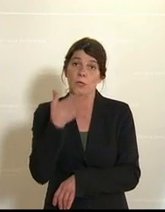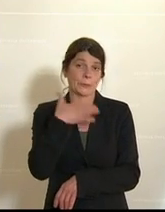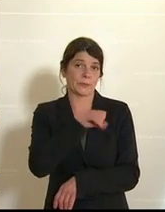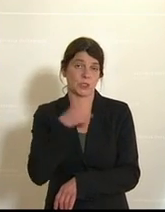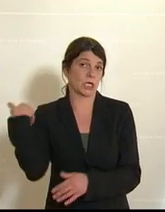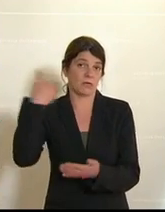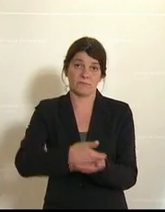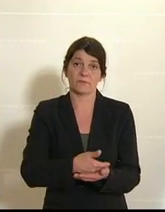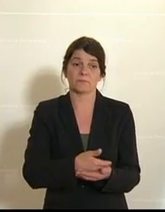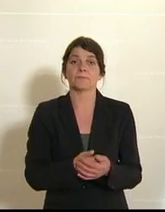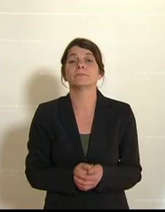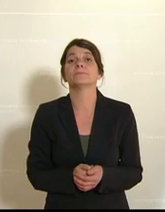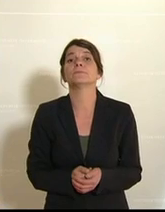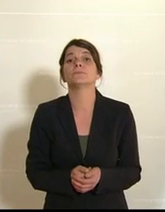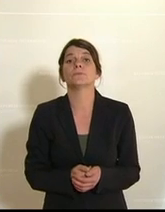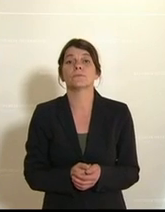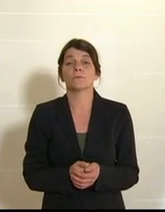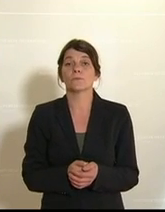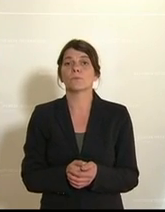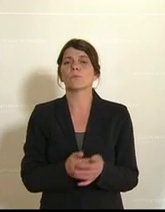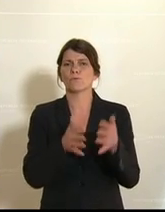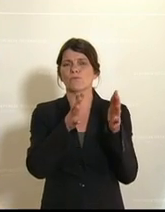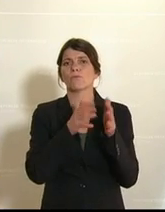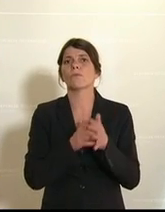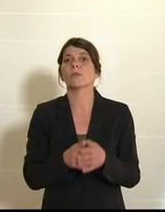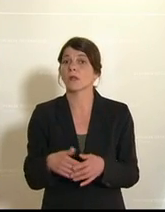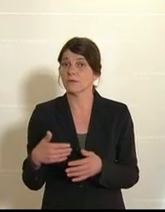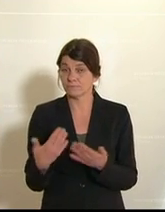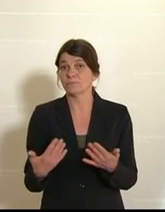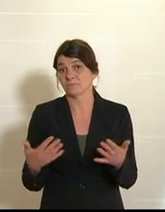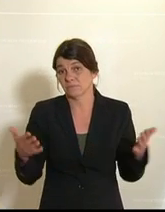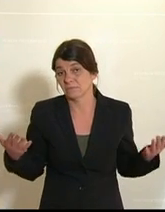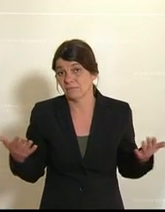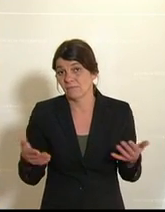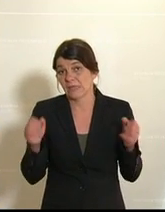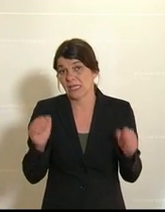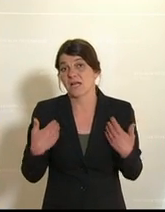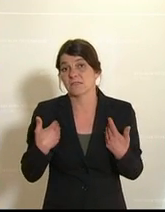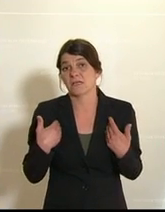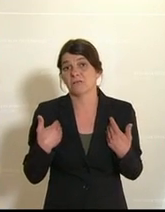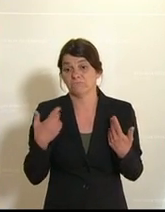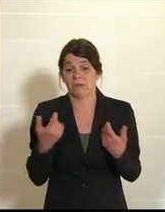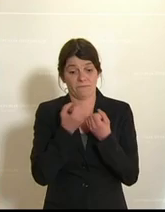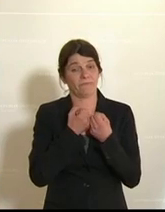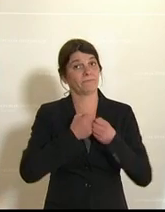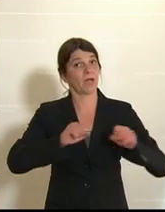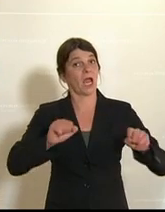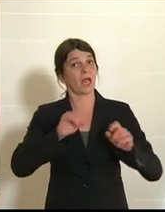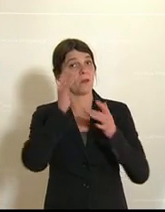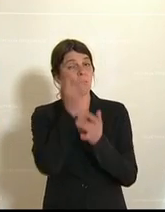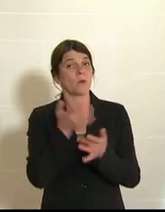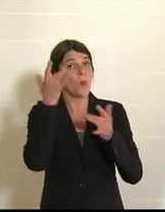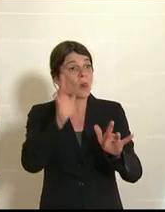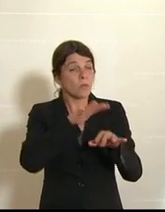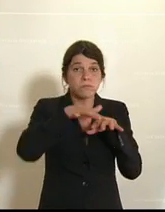und das kann man sowohl bei der freien Szene wie bei den